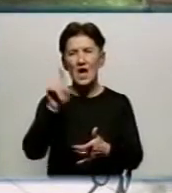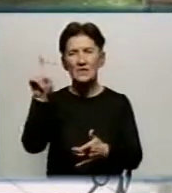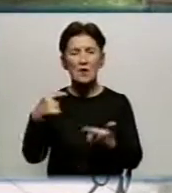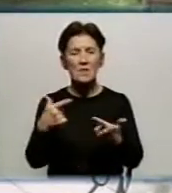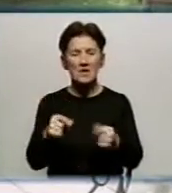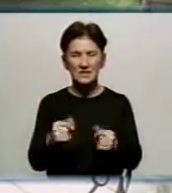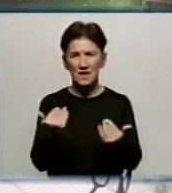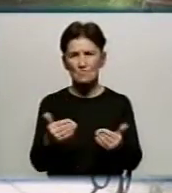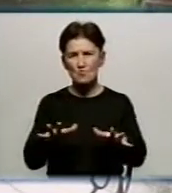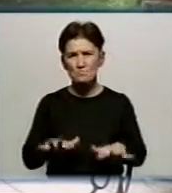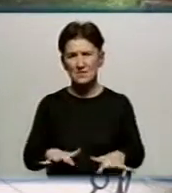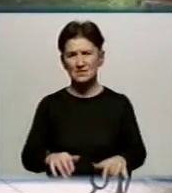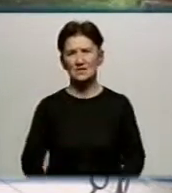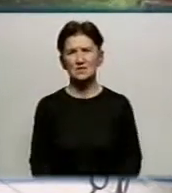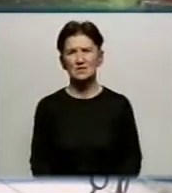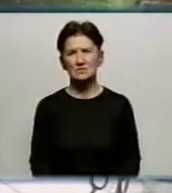і місце.